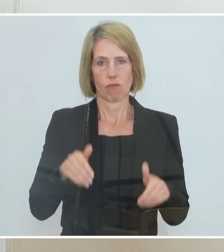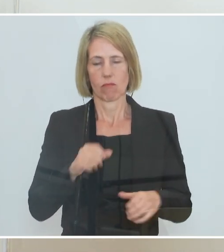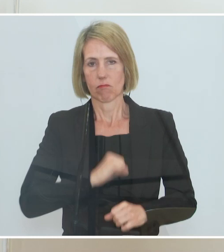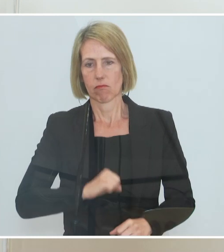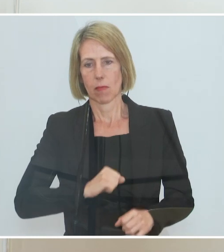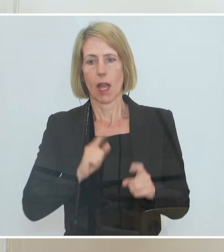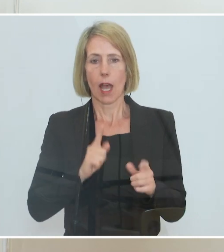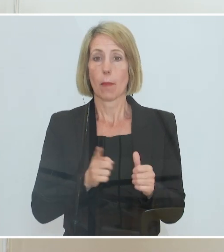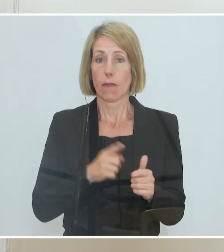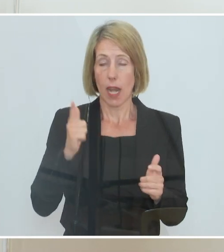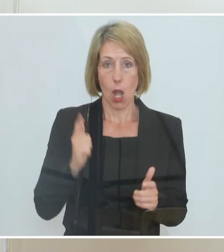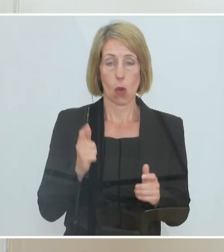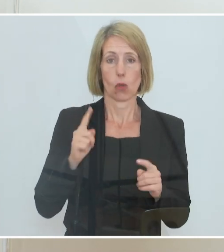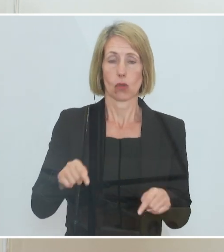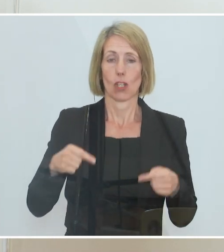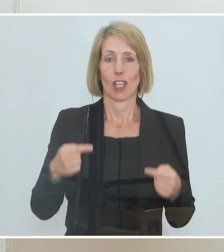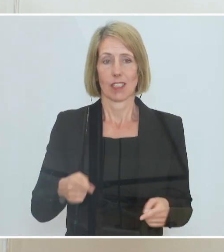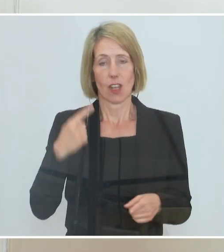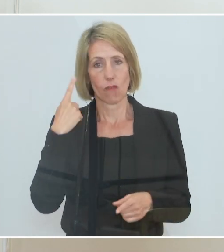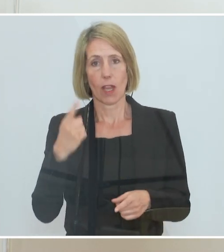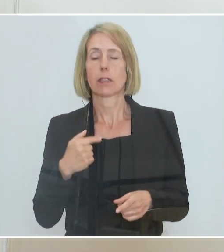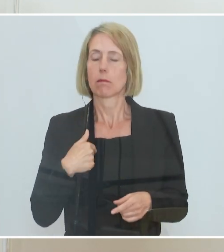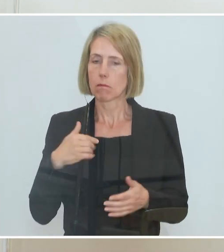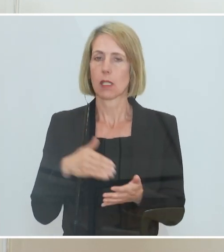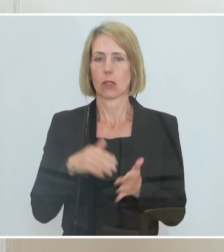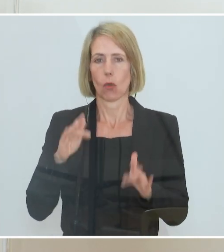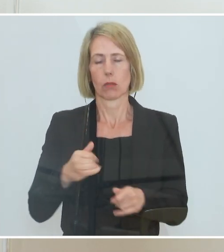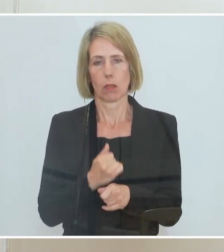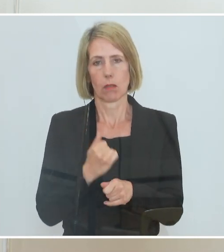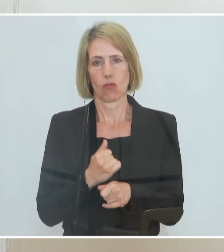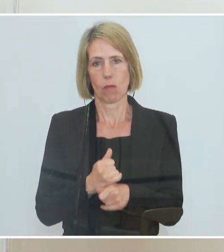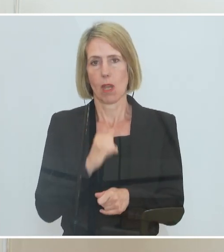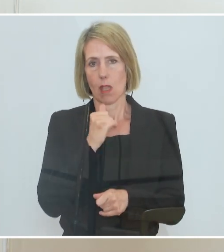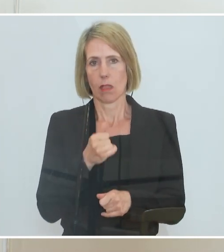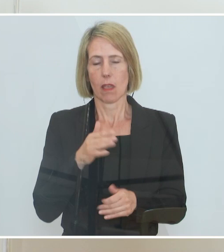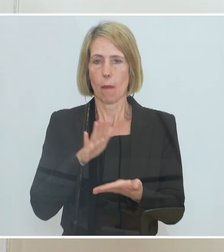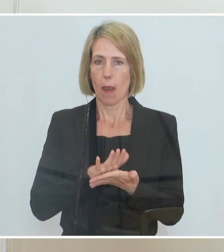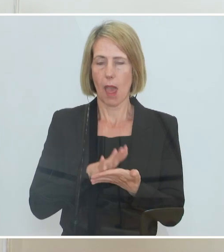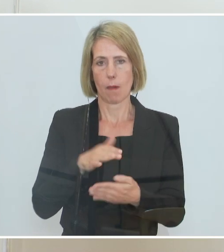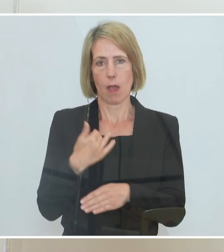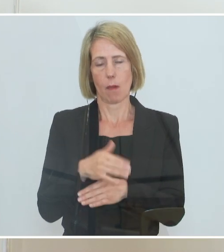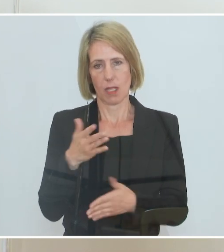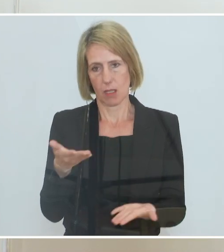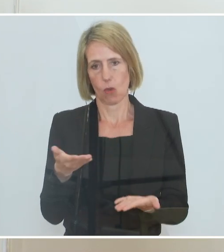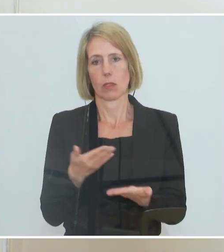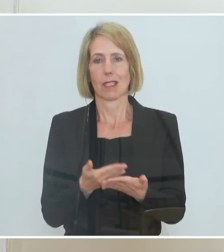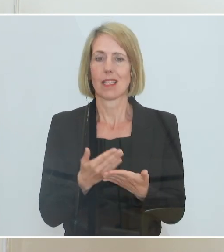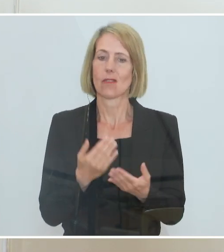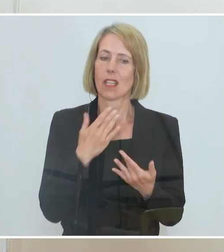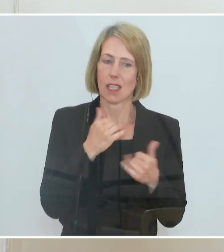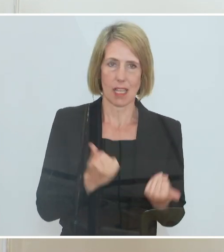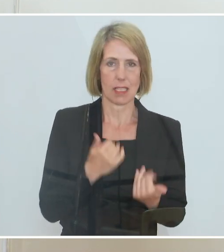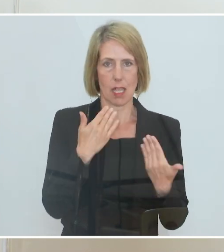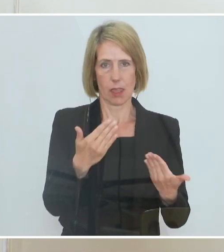losgeht, dann habe ich einen Job und ich stecke nicht in der Arbeitslosigkeit fest. Daher herzlichen Dank, dass es heute gelungen ist. Ich glaube,